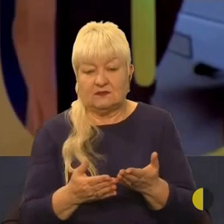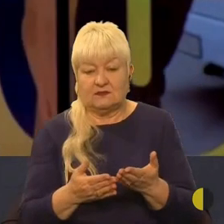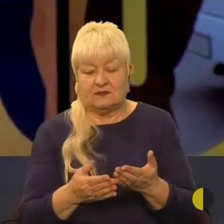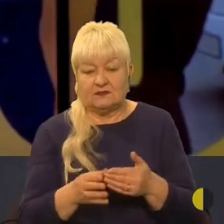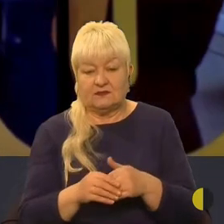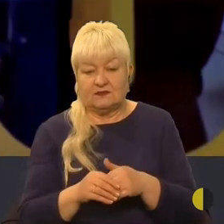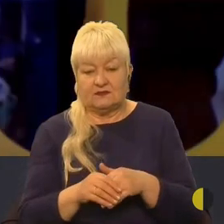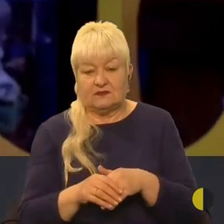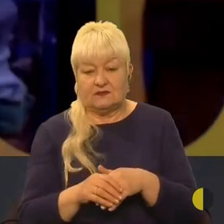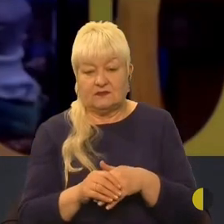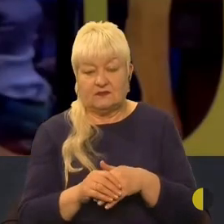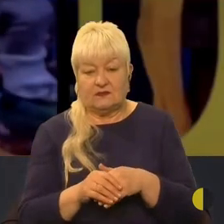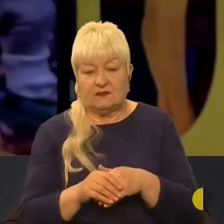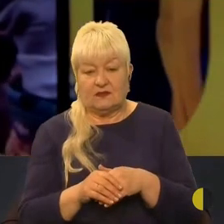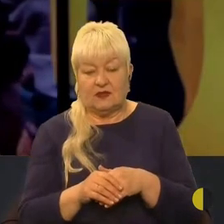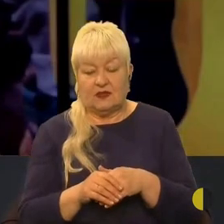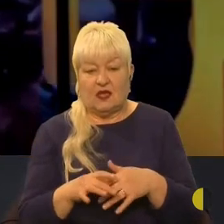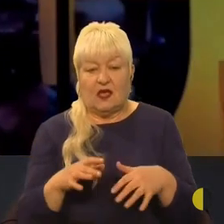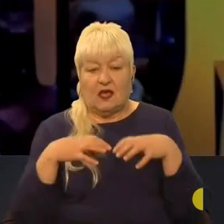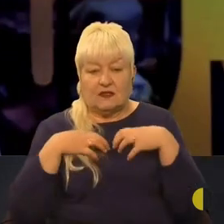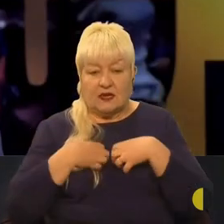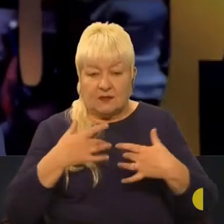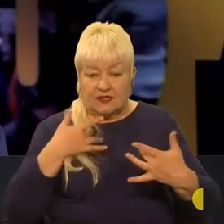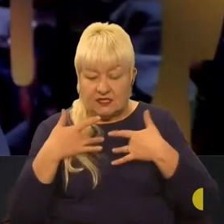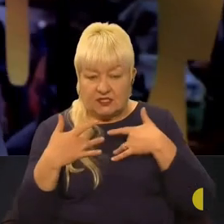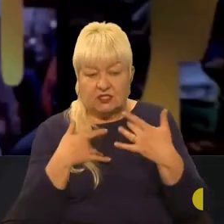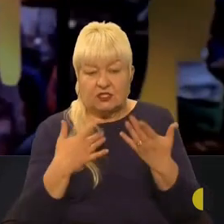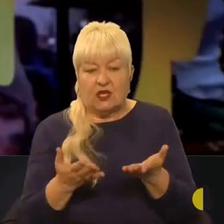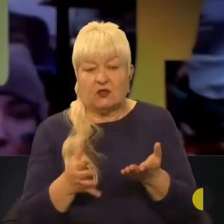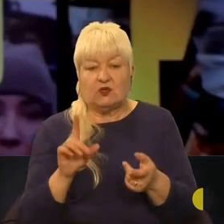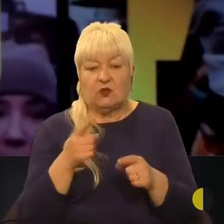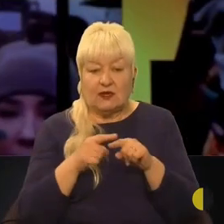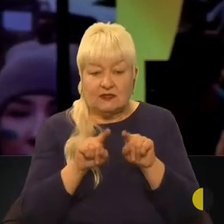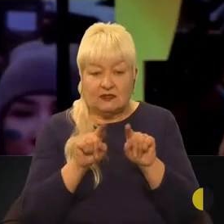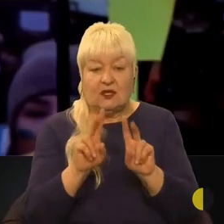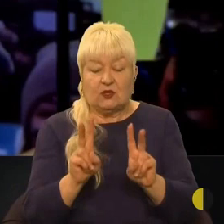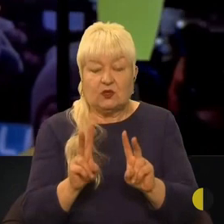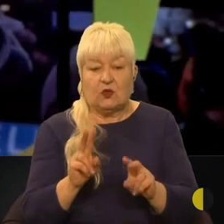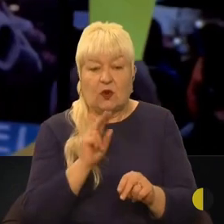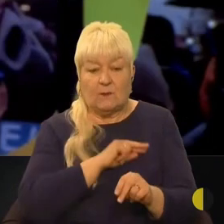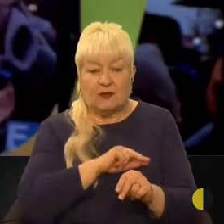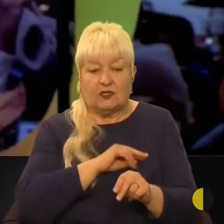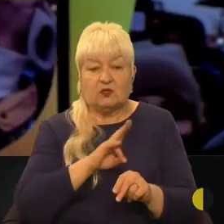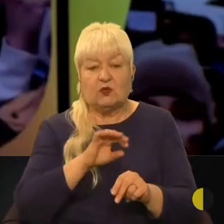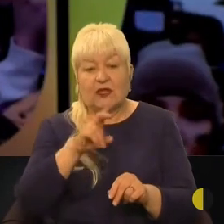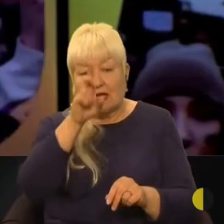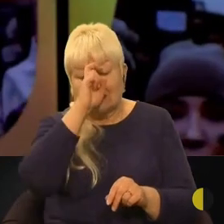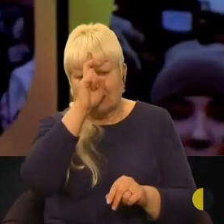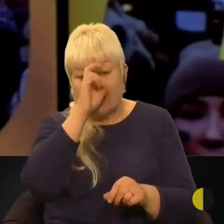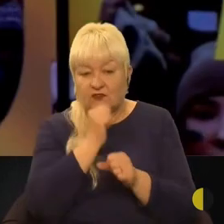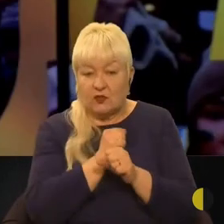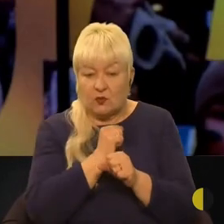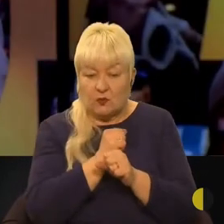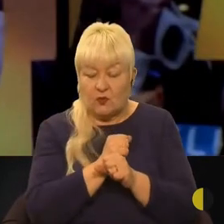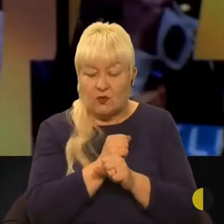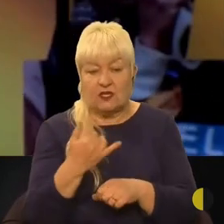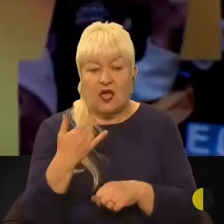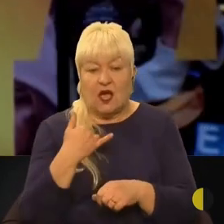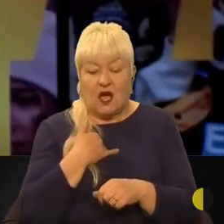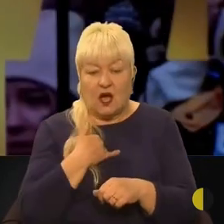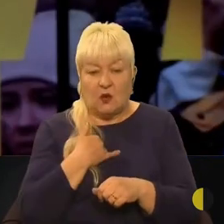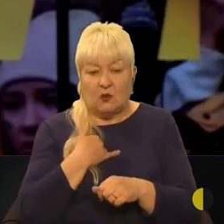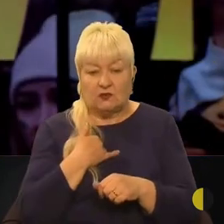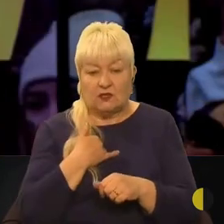важку працю, має. Граматичний актор, ті, хто працює на державній роботі. А в нас зміщення